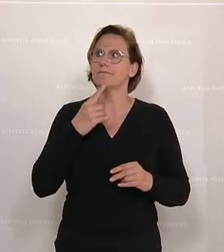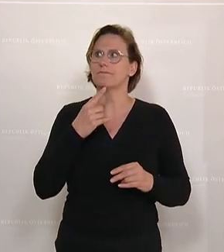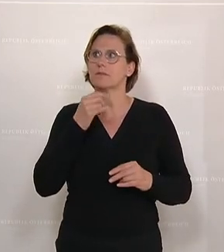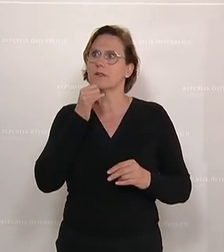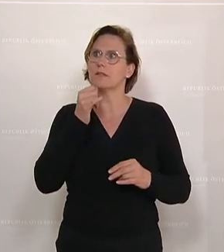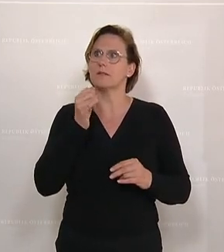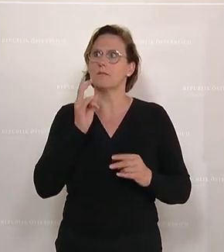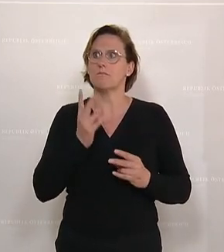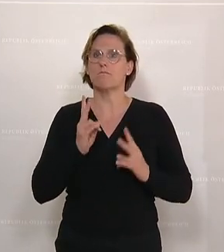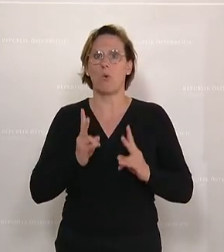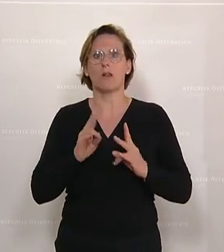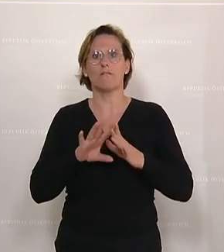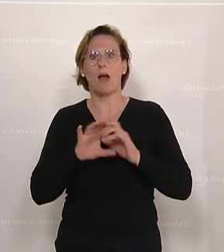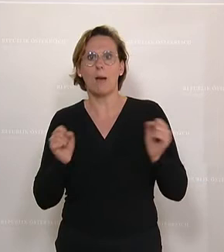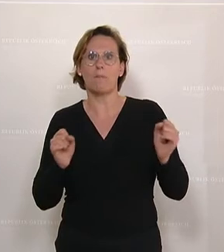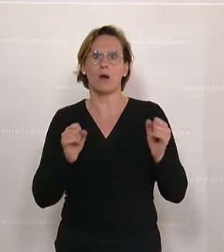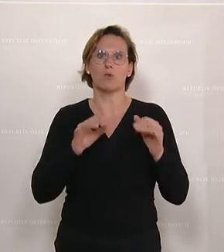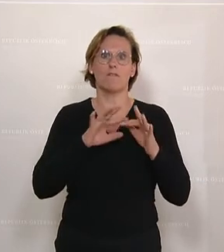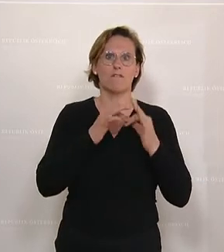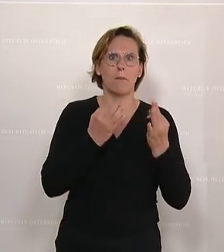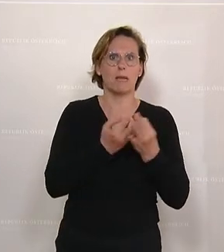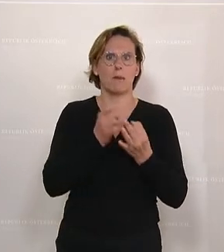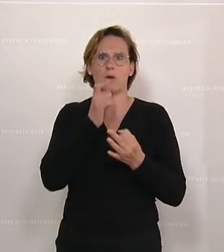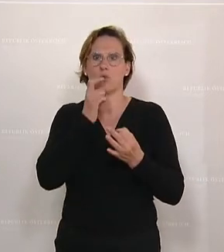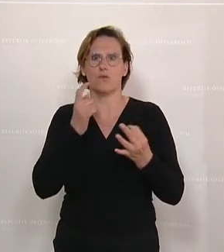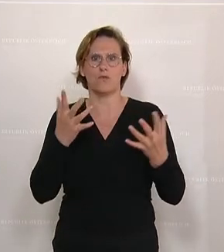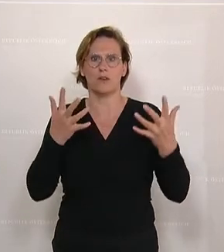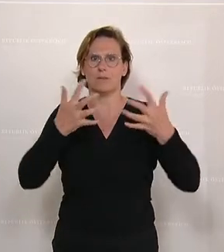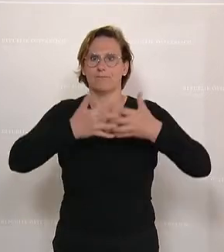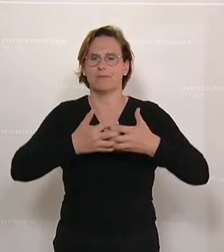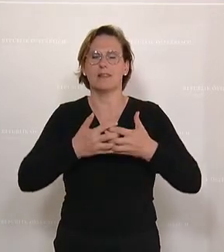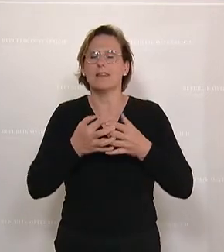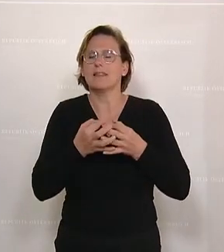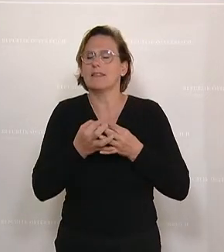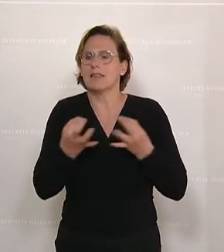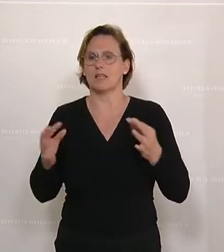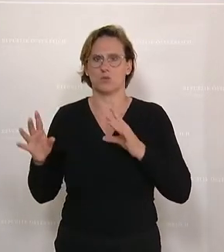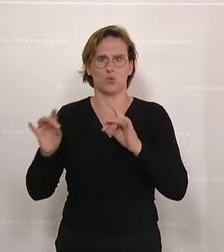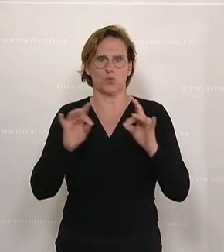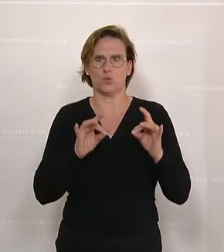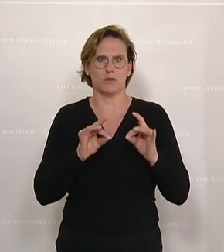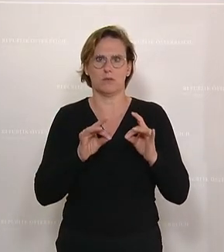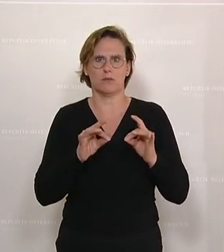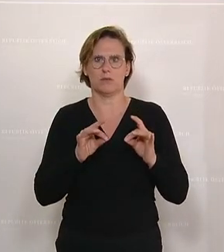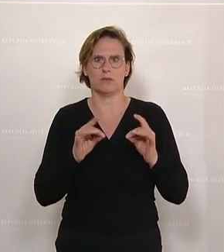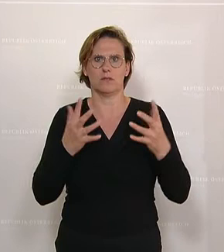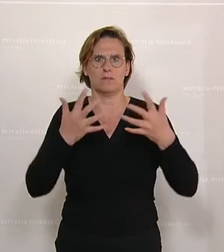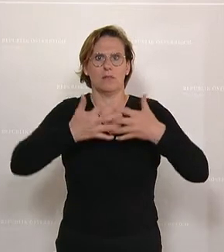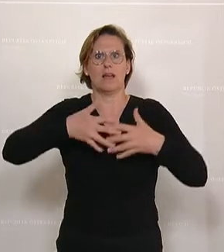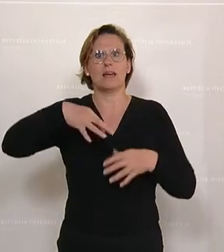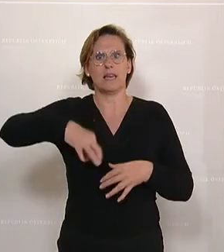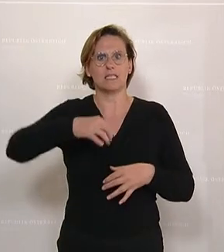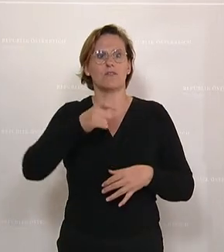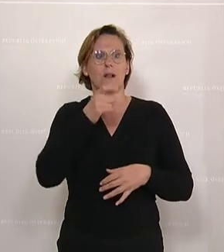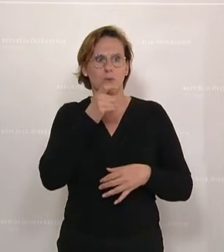Die Vereinbarkeit von Beruf und Familie im Rechtsanwaltsberuf